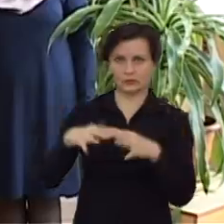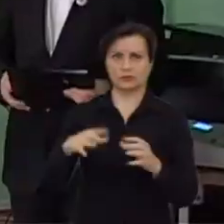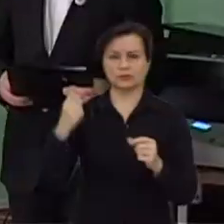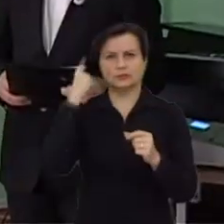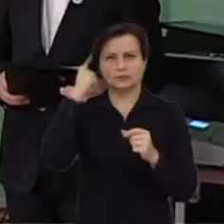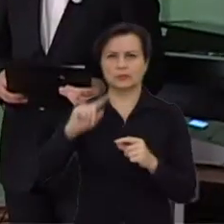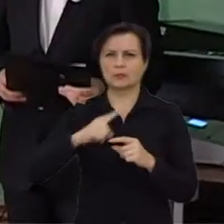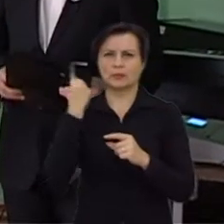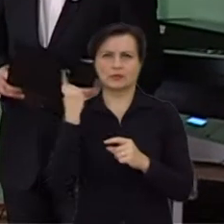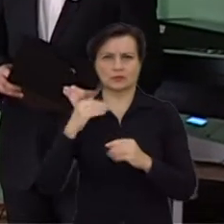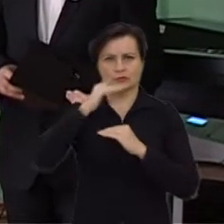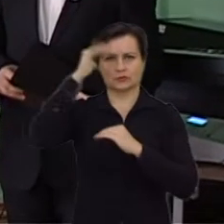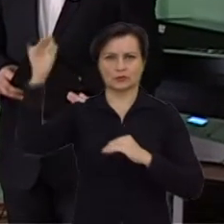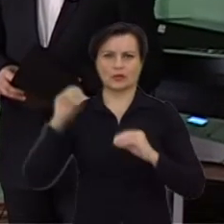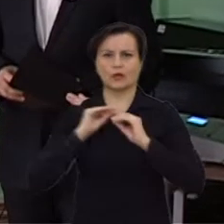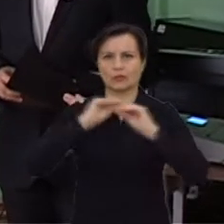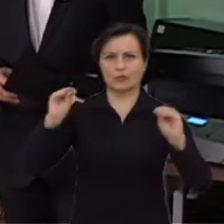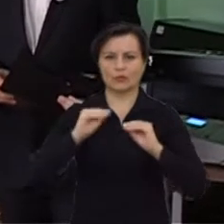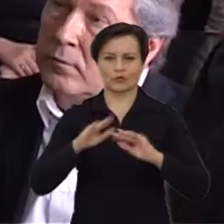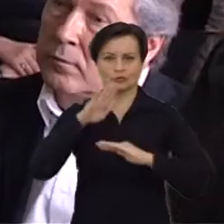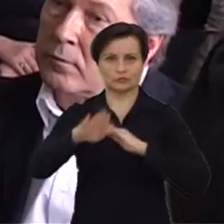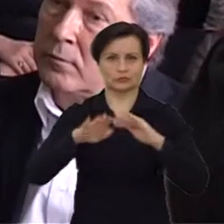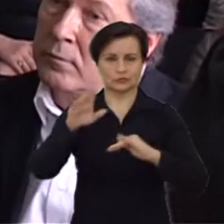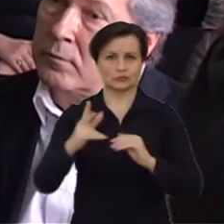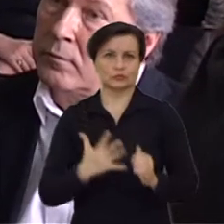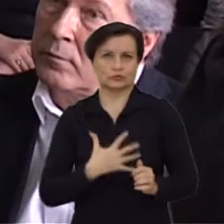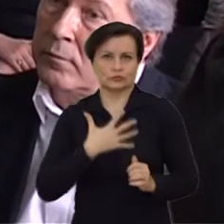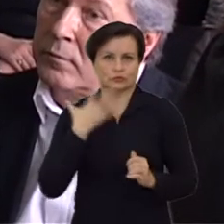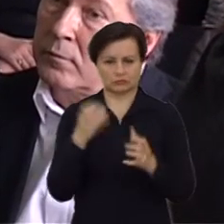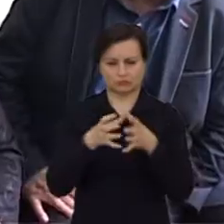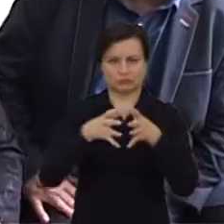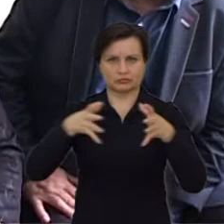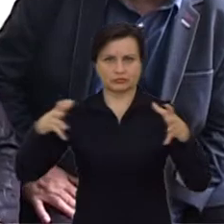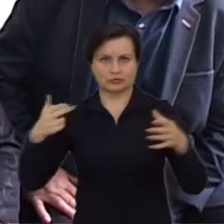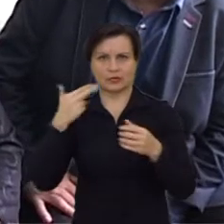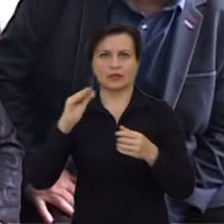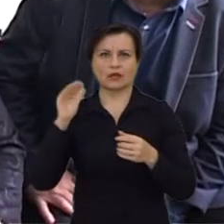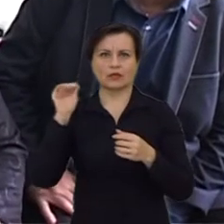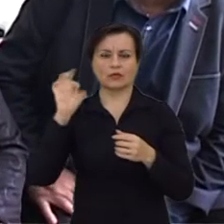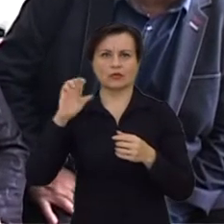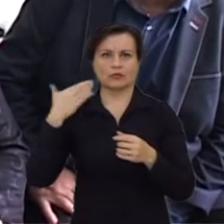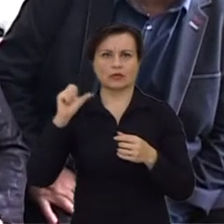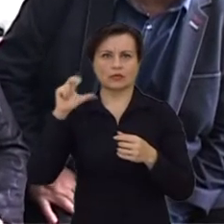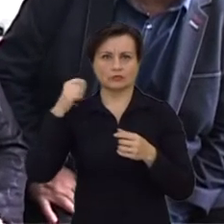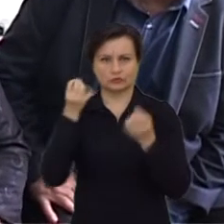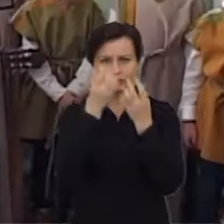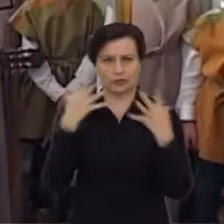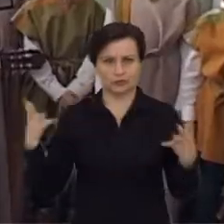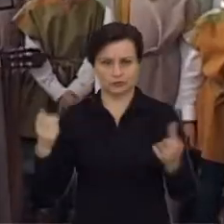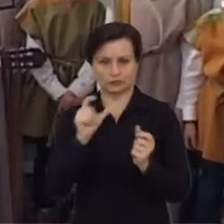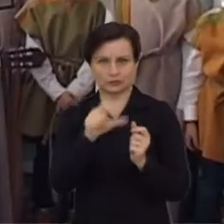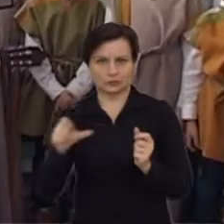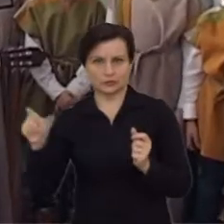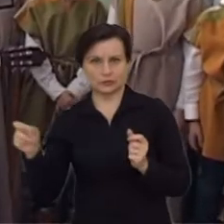suaugusiųjų mokymo žingsnė kėdainiuose, pasidžiugta gausėjančių neformalių ašvietimo klausytojų būrių, akcentuotos